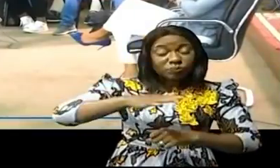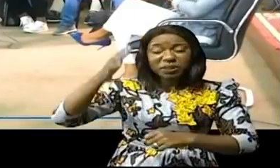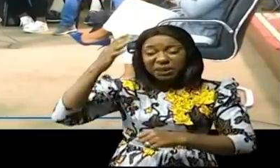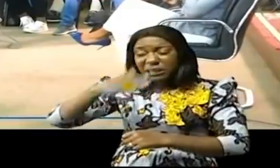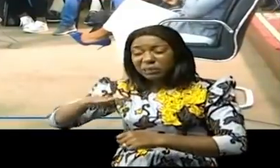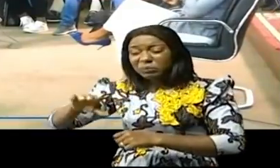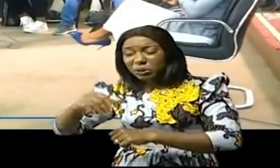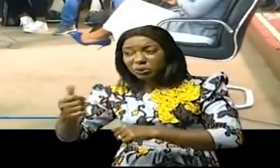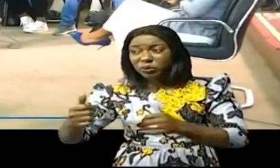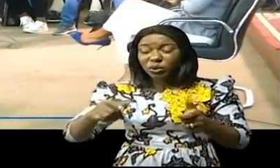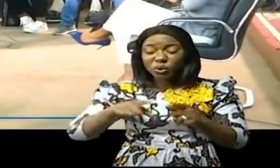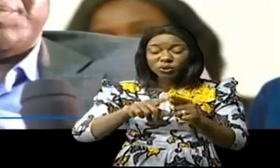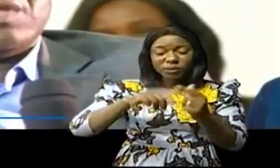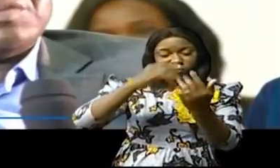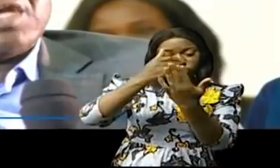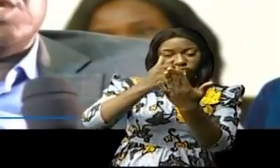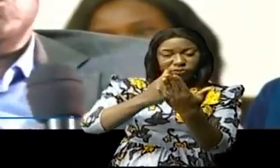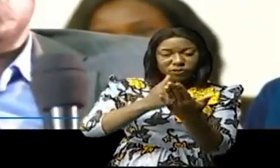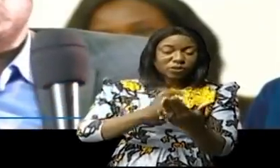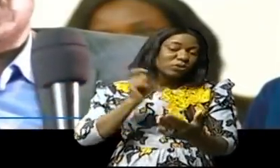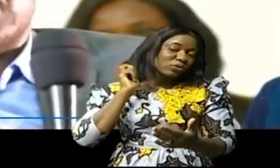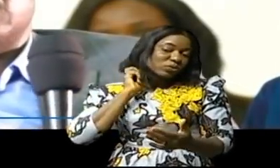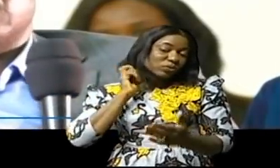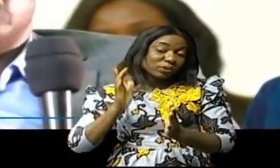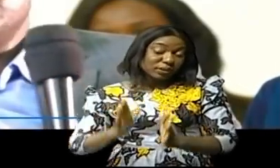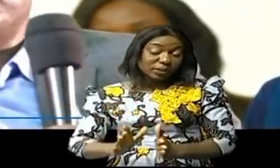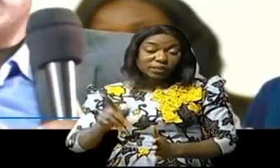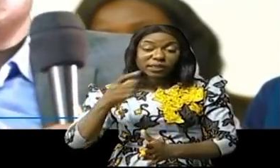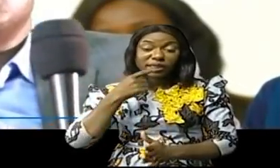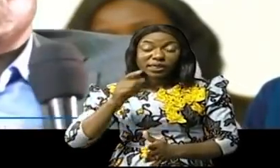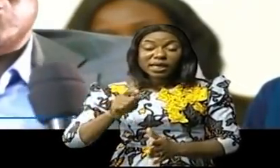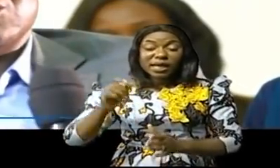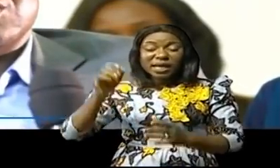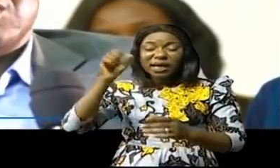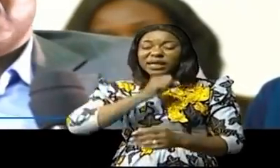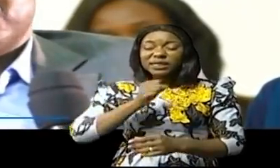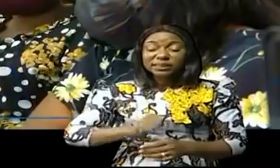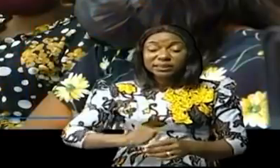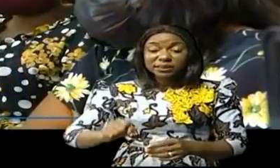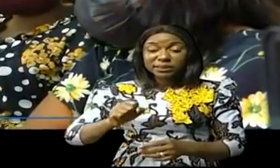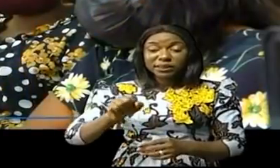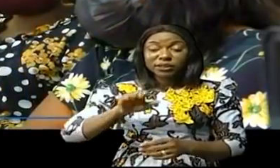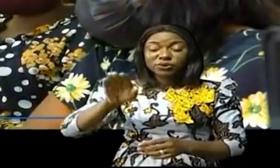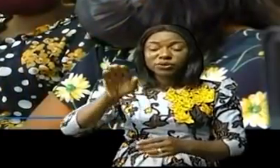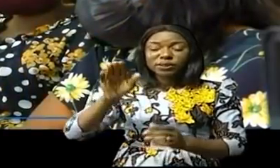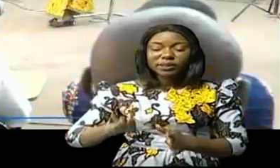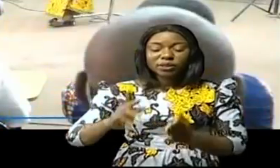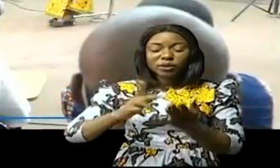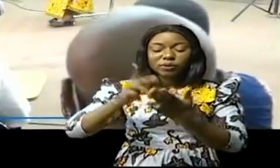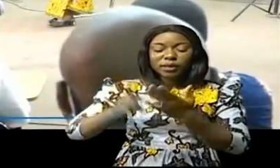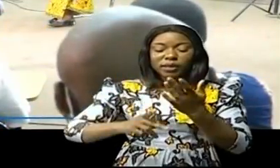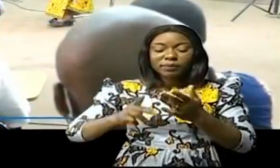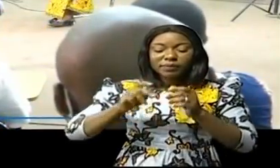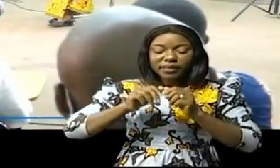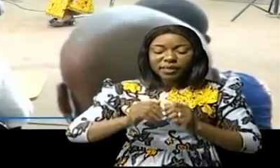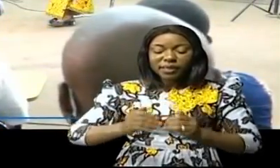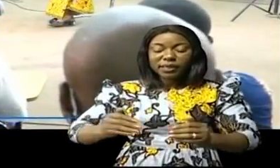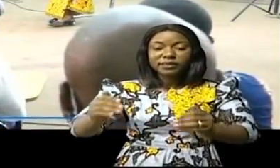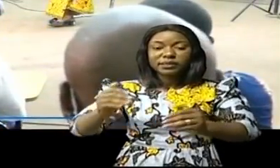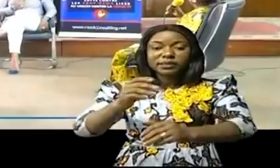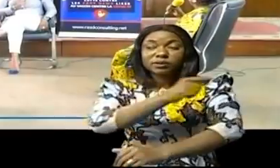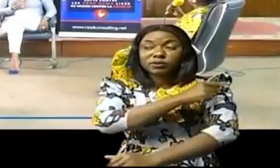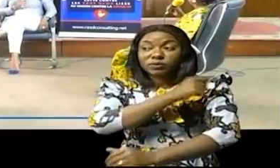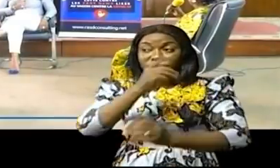autre expert identifié, Dr Audrey Moulumba, ancien directeur au programme élargi des vaccinations Covid-19, a donné des